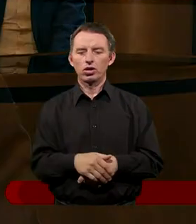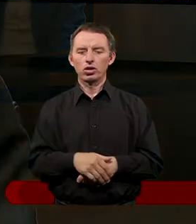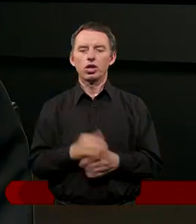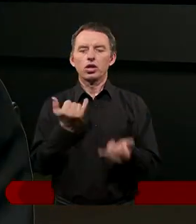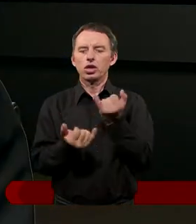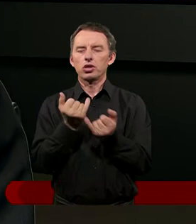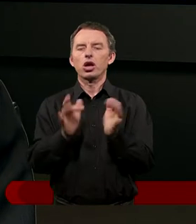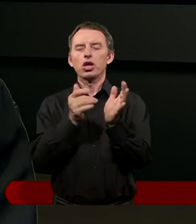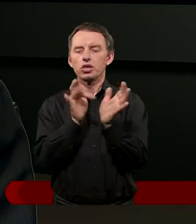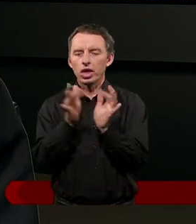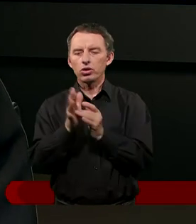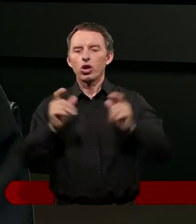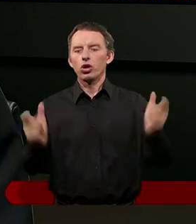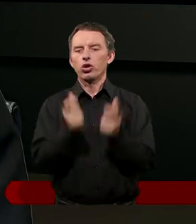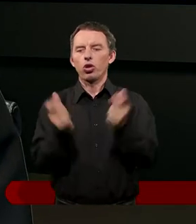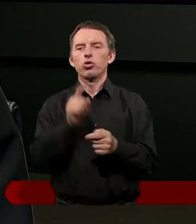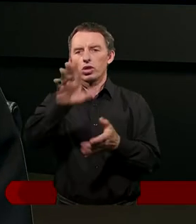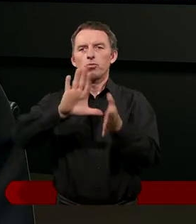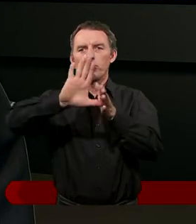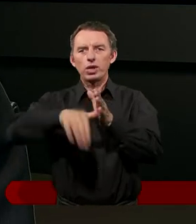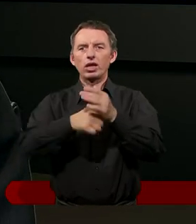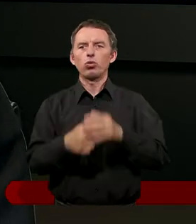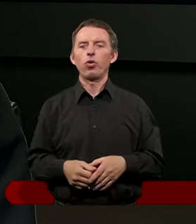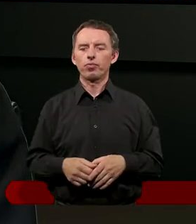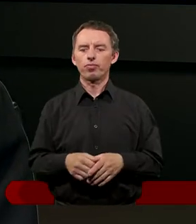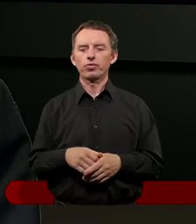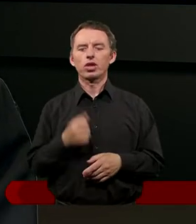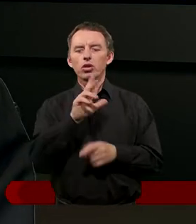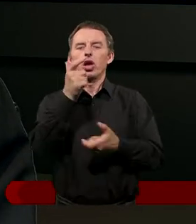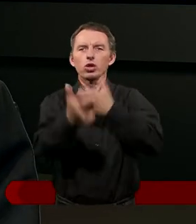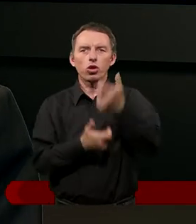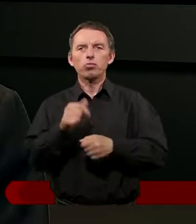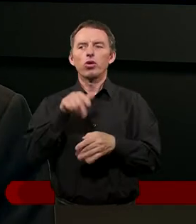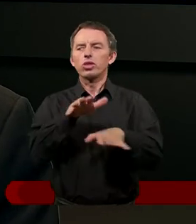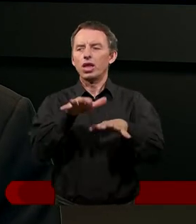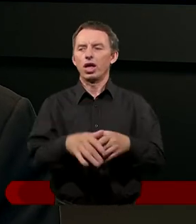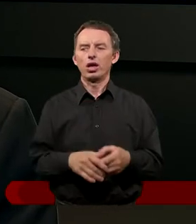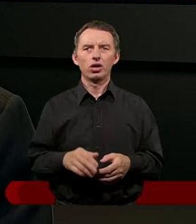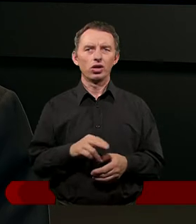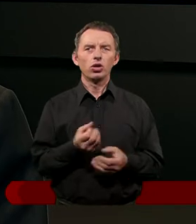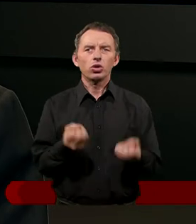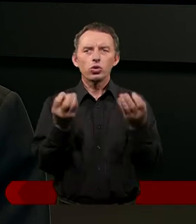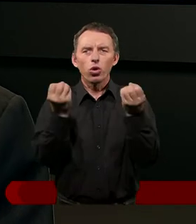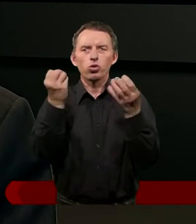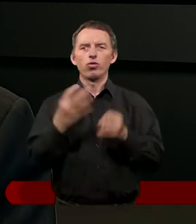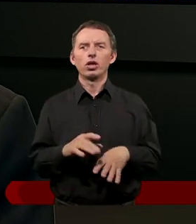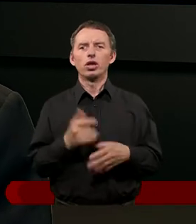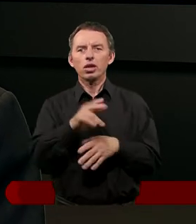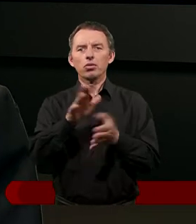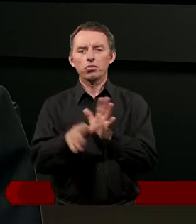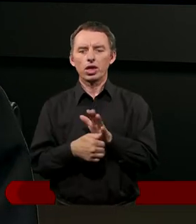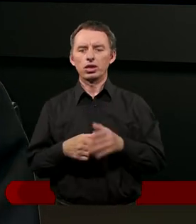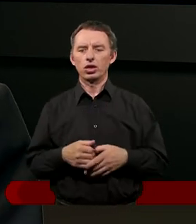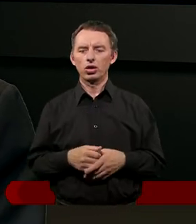grozi tym miastom? Przecież tak wiele dla nich zrobił. Tyle cudów, nawet jest powiedziane, że